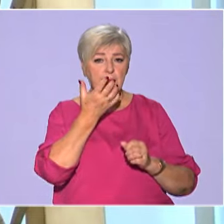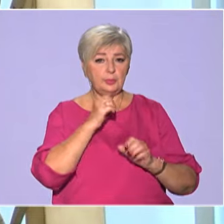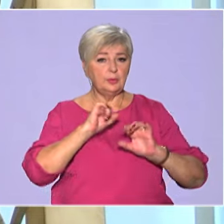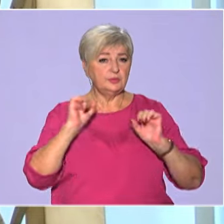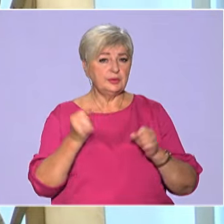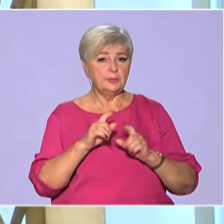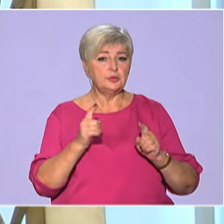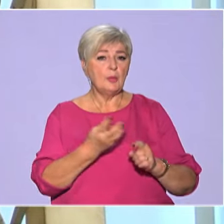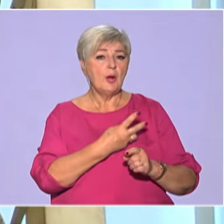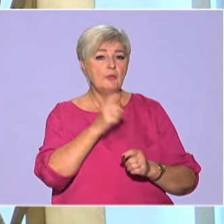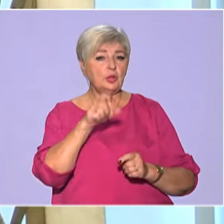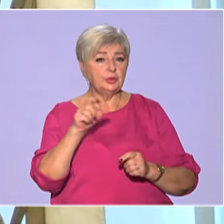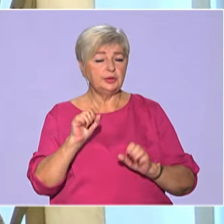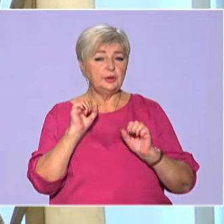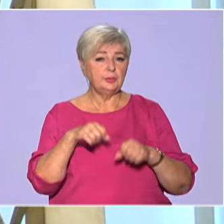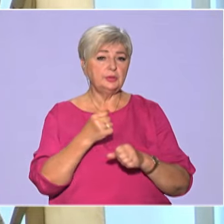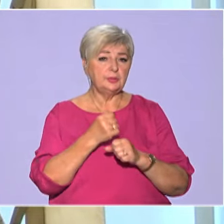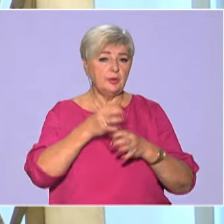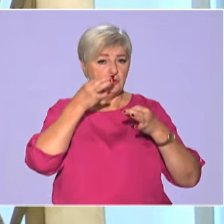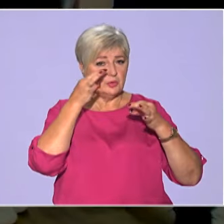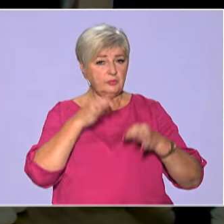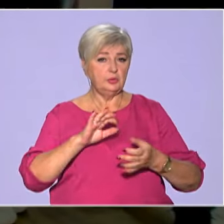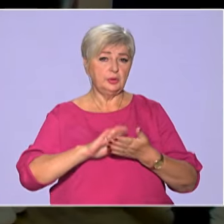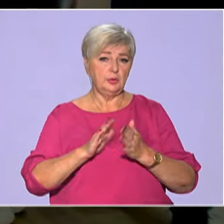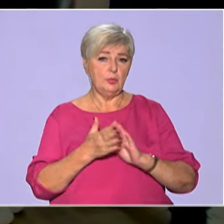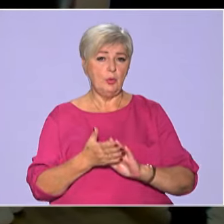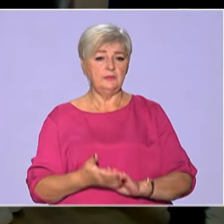аби волонтери могли працювати у комфортних умовах.